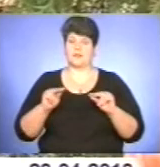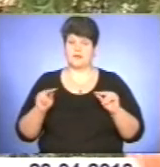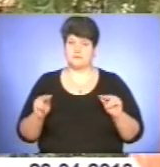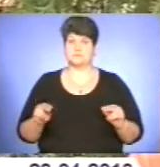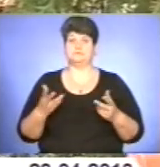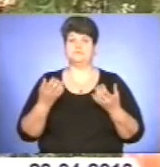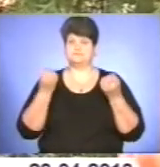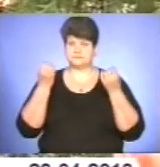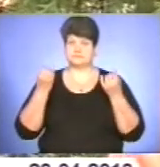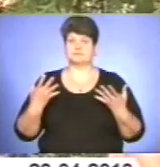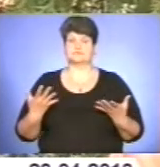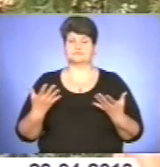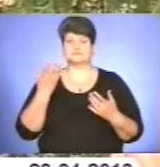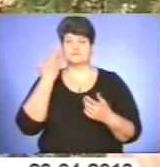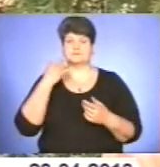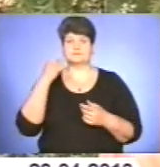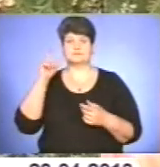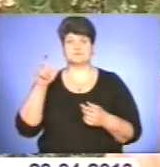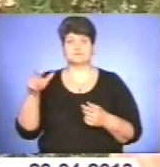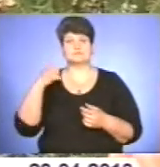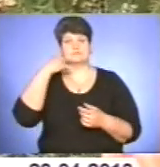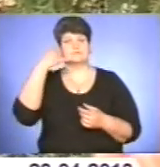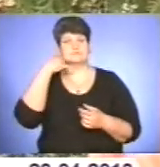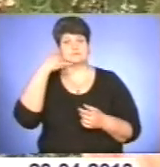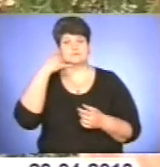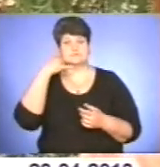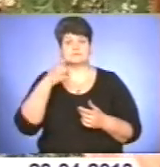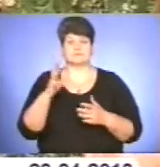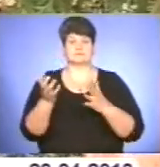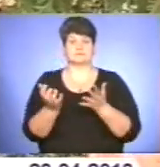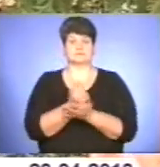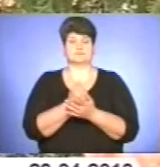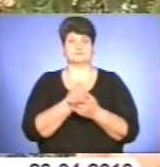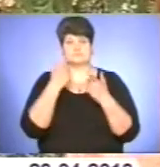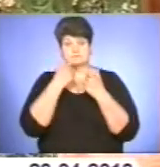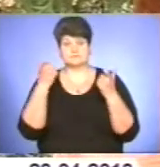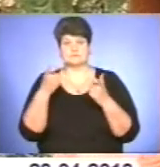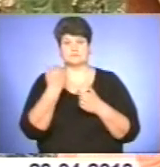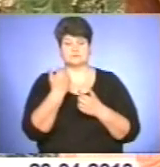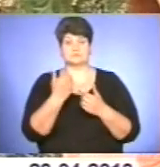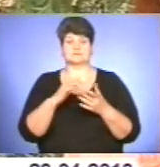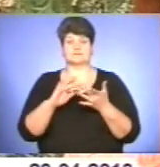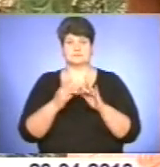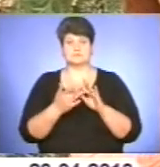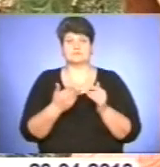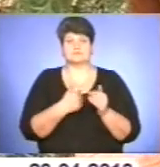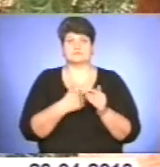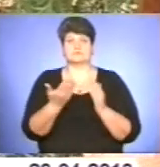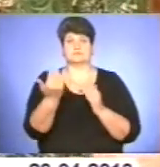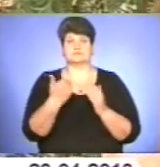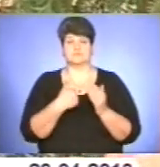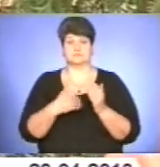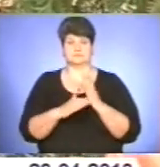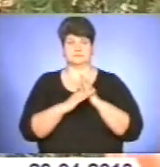скажімо, людина дзвонить і я знайшла інформацію про вас в інтернеті, от у мене така проблема, я би хотіла, щоб ви мені допомогли.